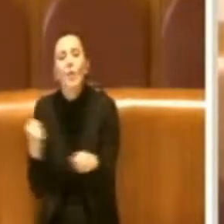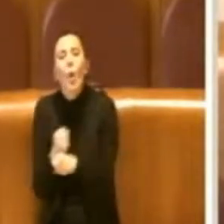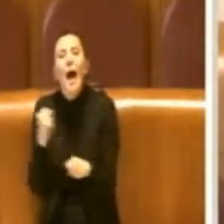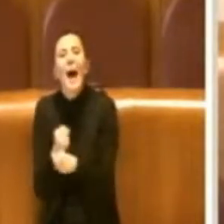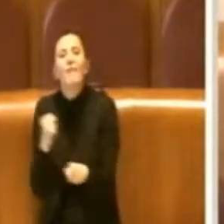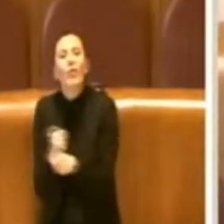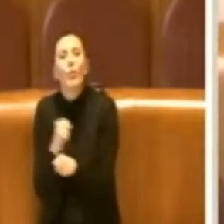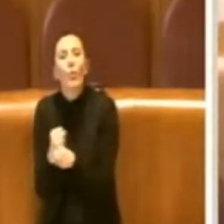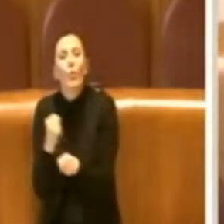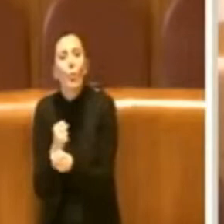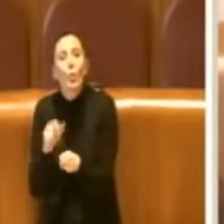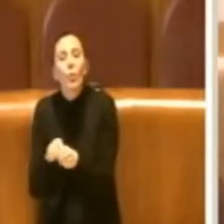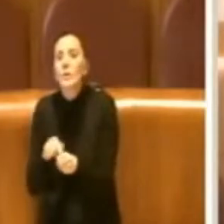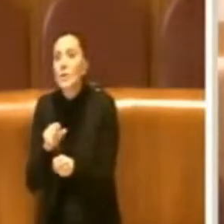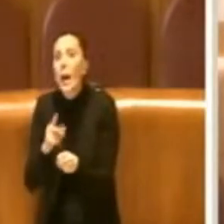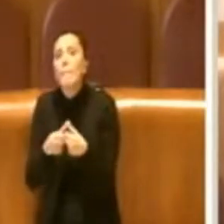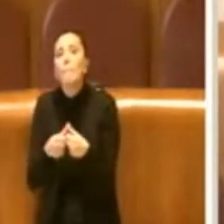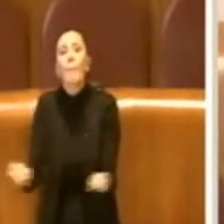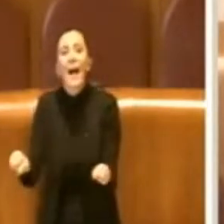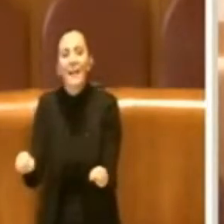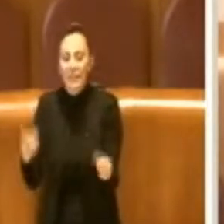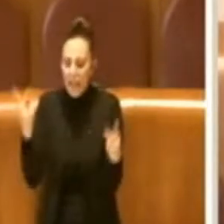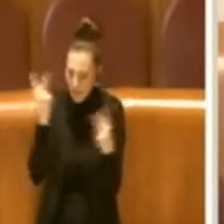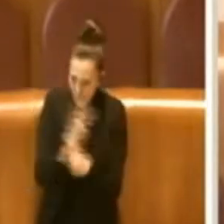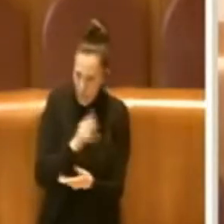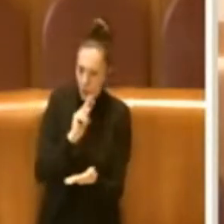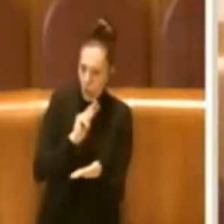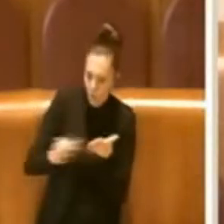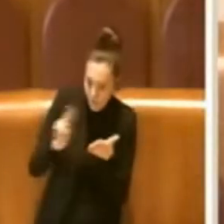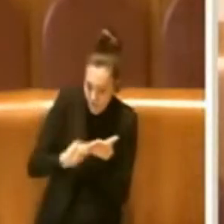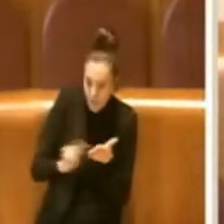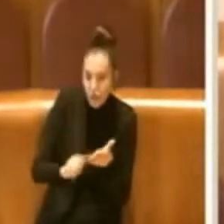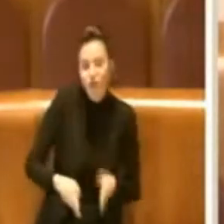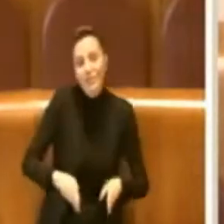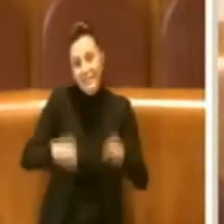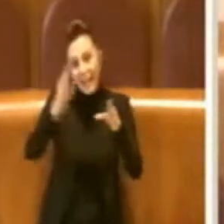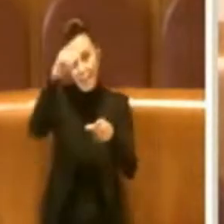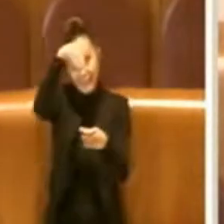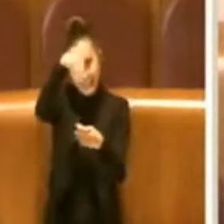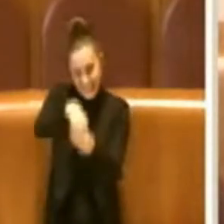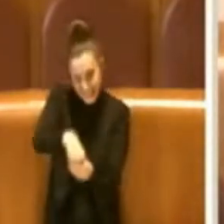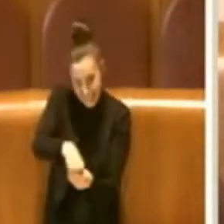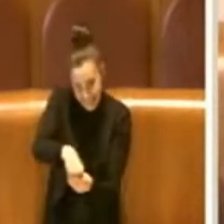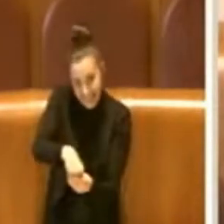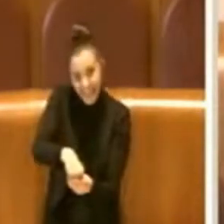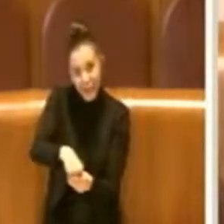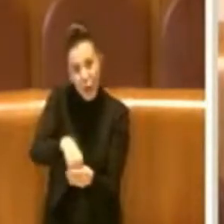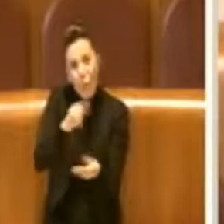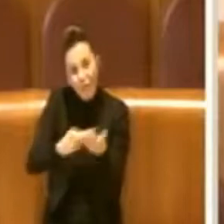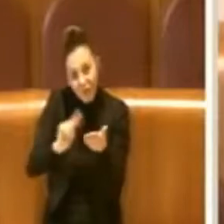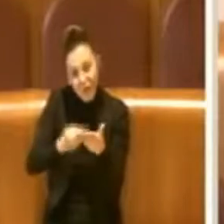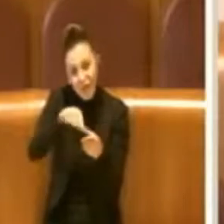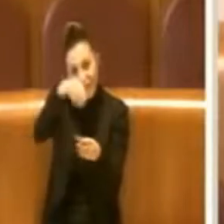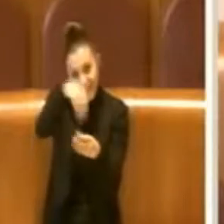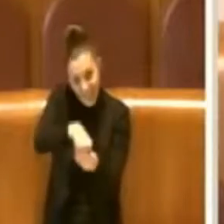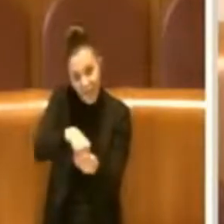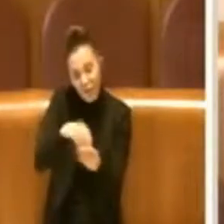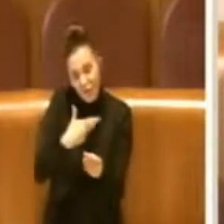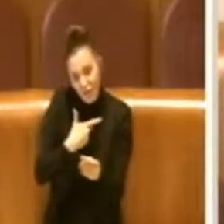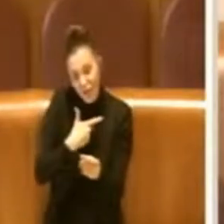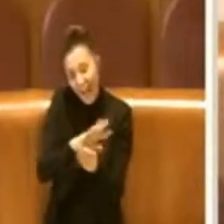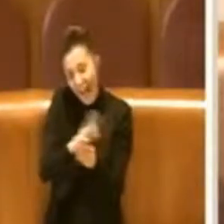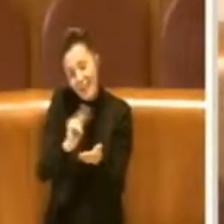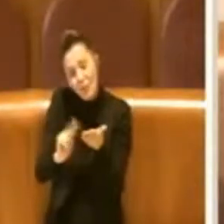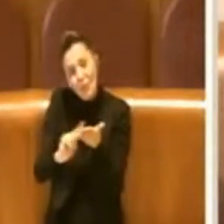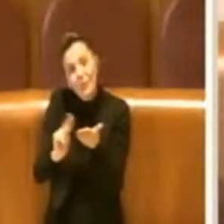di tutto, perché è vero che ci sono altri uffici all'interno di quello stabile e all'interno di quegli uffici. Però non è